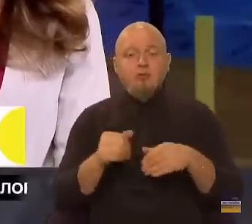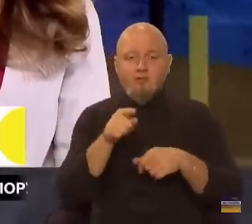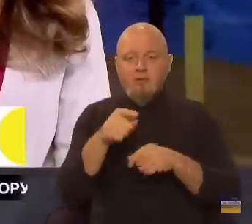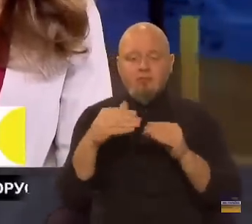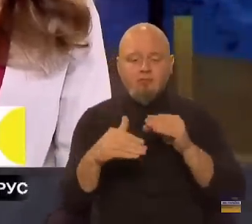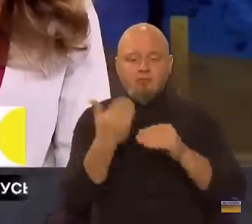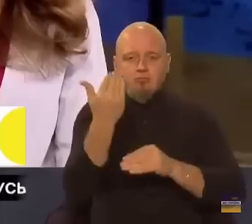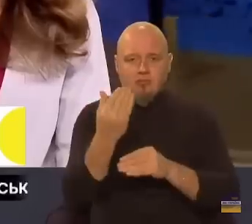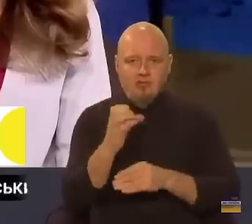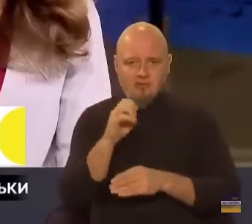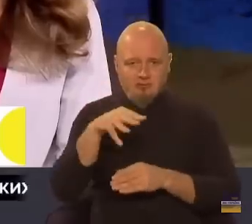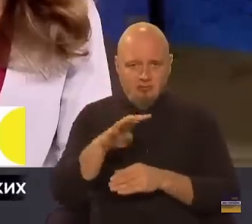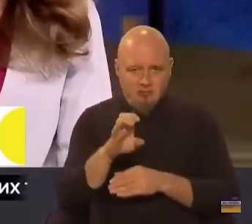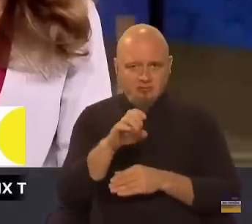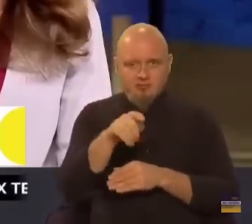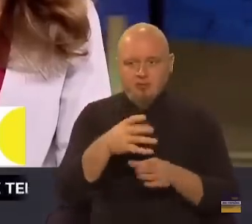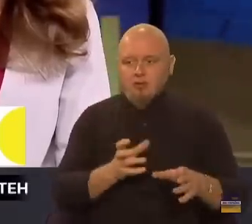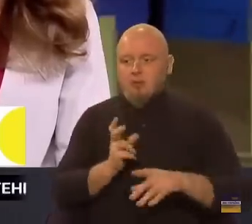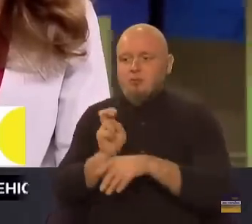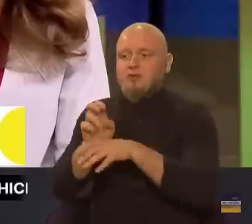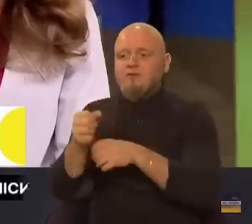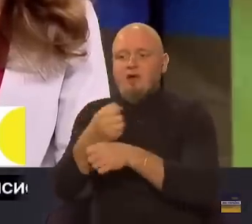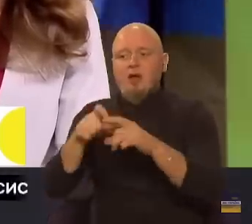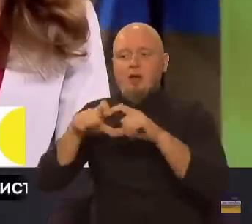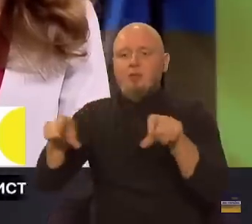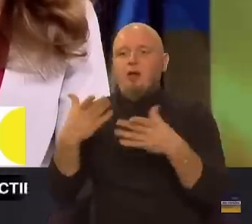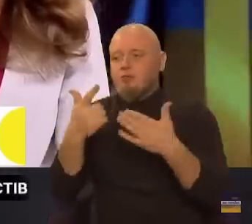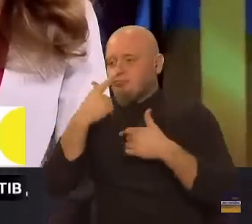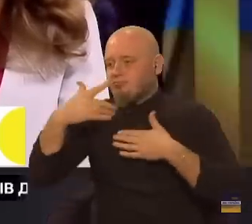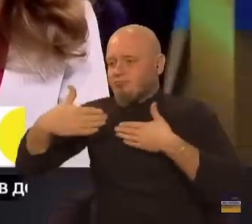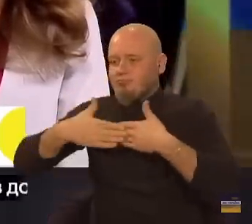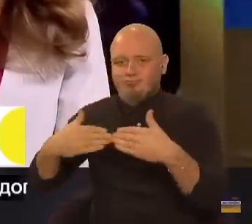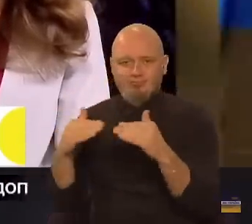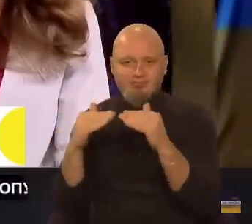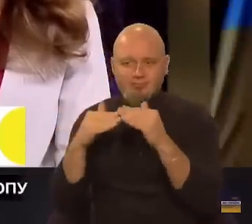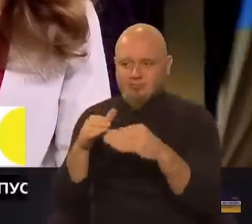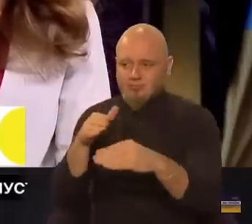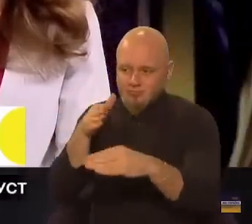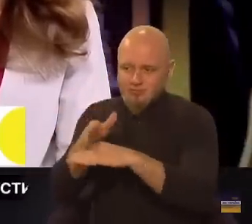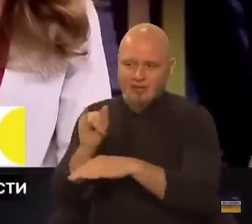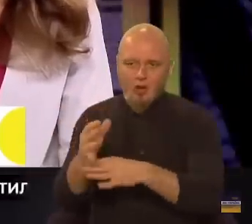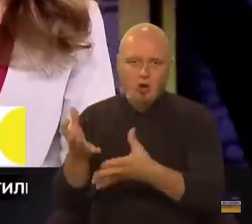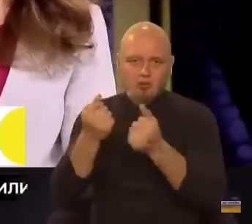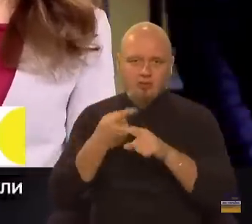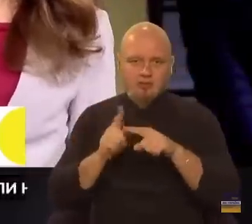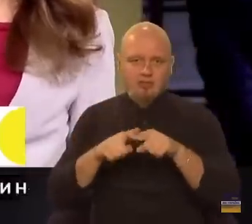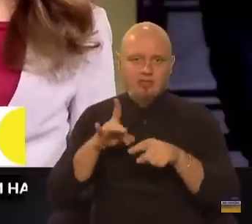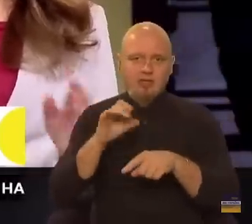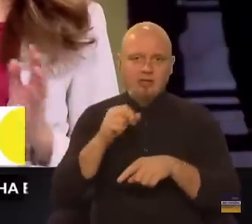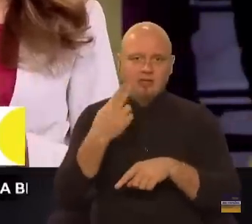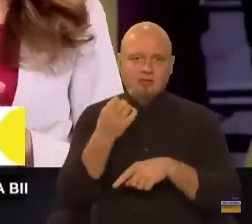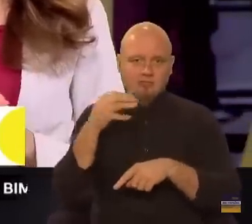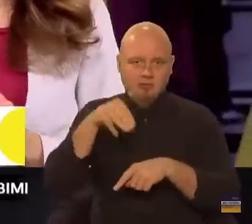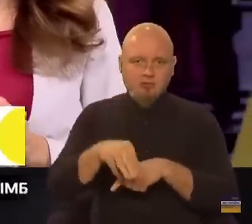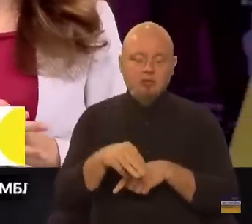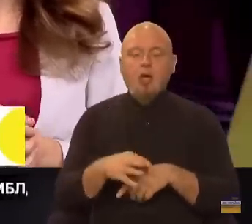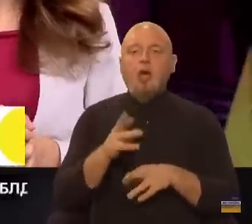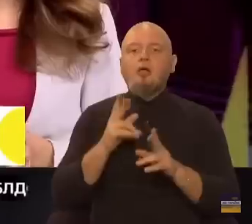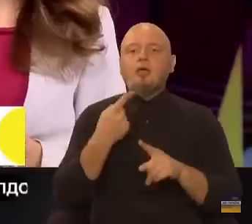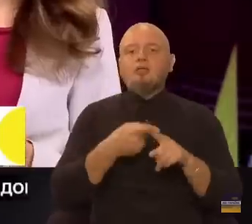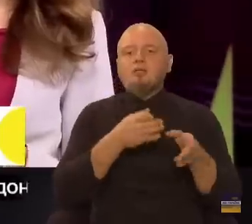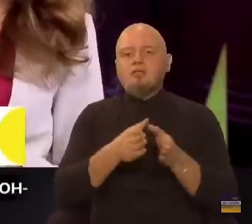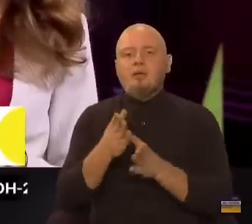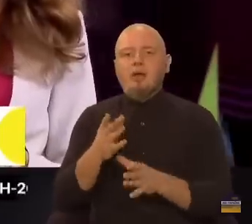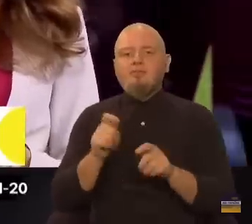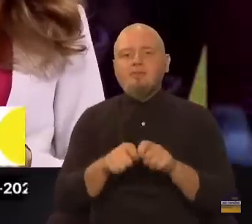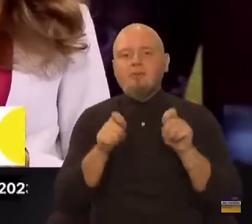приходить смс-очка, ви прийшли в аптеку, яка може бути на розі вашого будинку, і отримати цей рецепт. Пане Вікторе, як тоді ось ця система